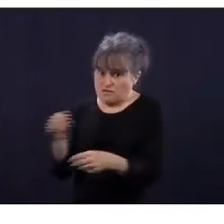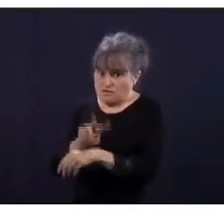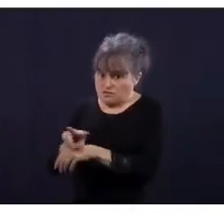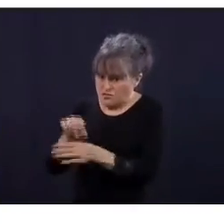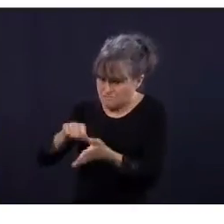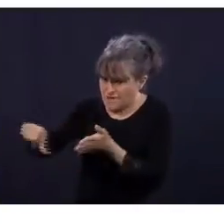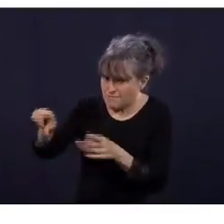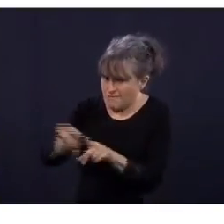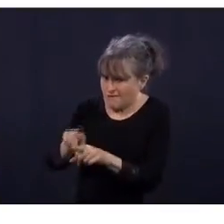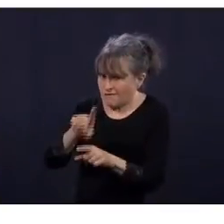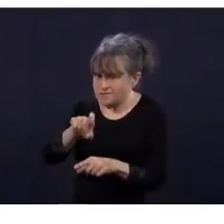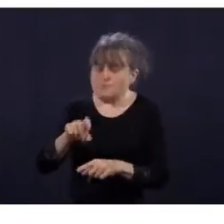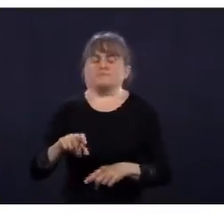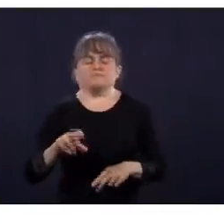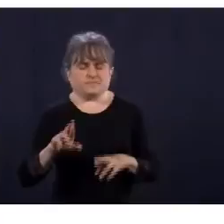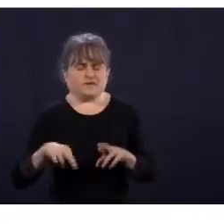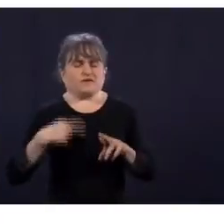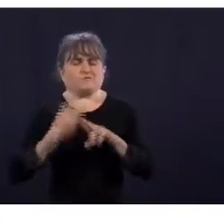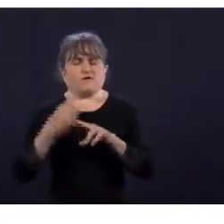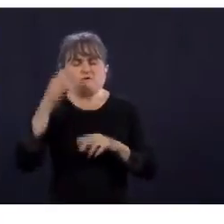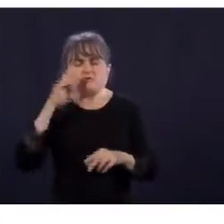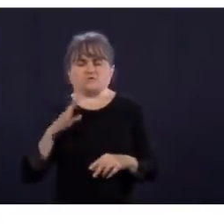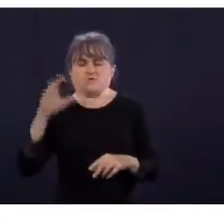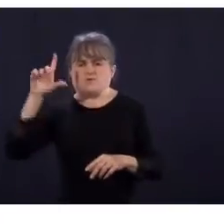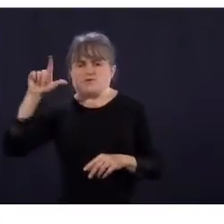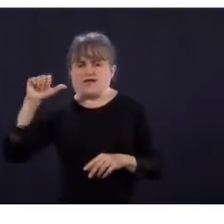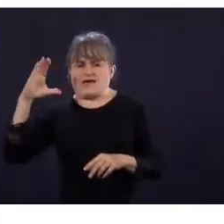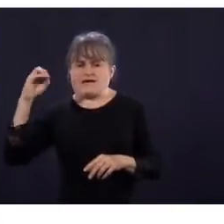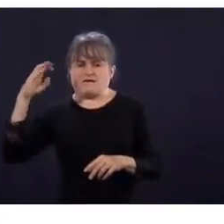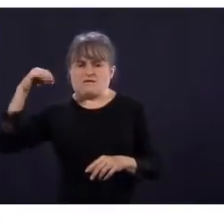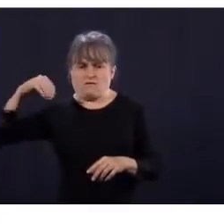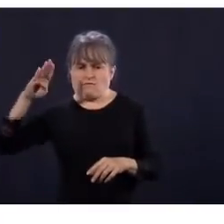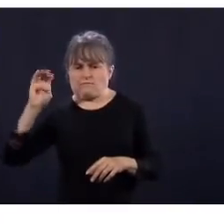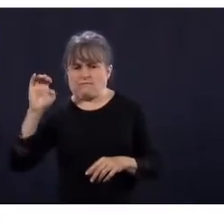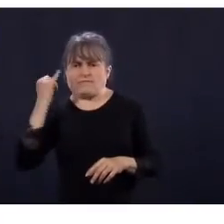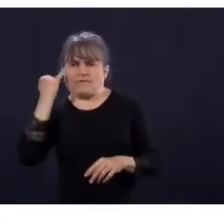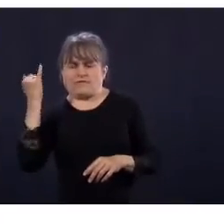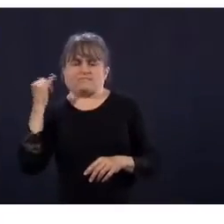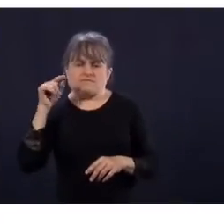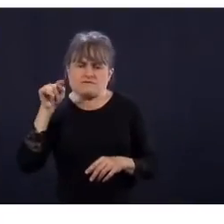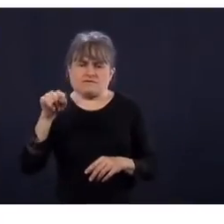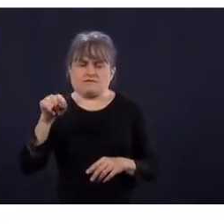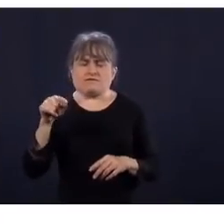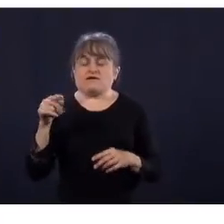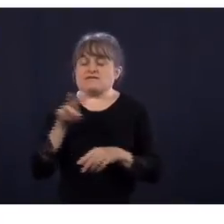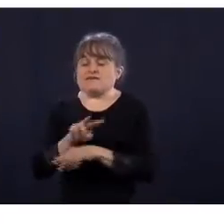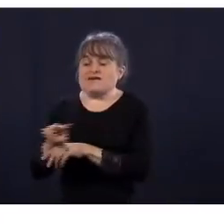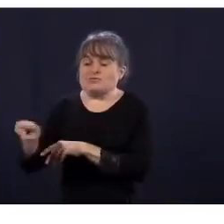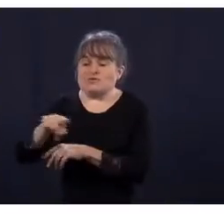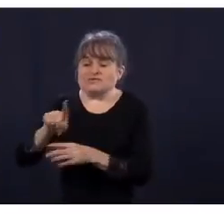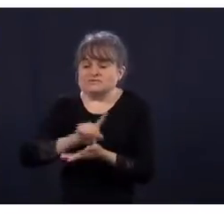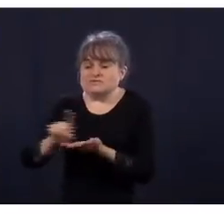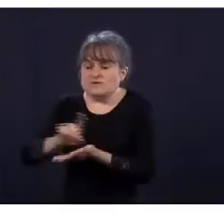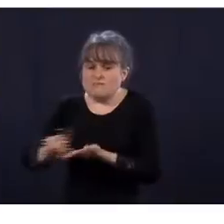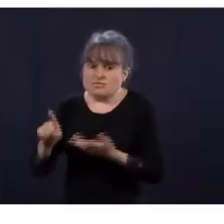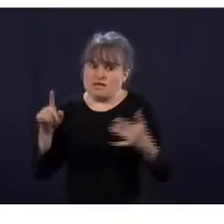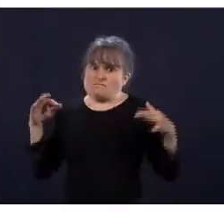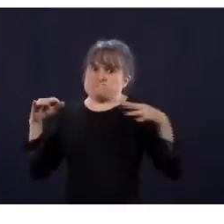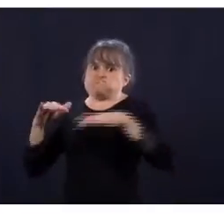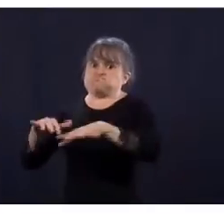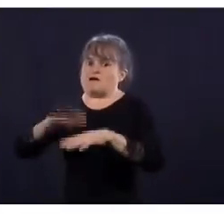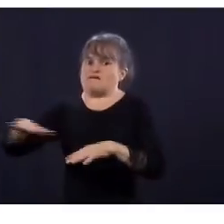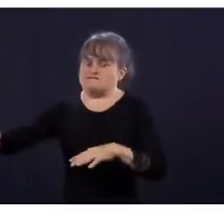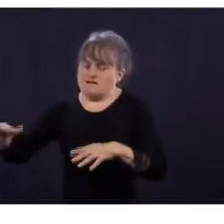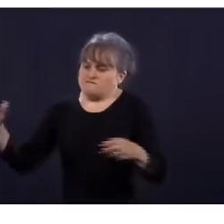où les garderies sont pleines, puis que là, y a d'autres parents qui voudraient envoyer leur enfant à la garderie, bien là,